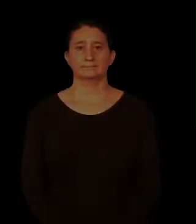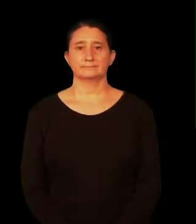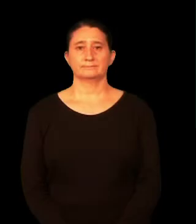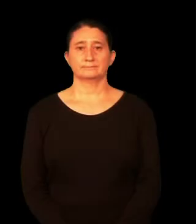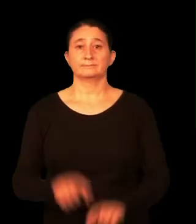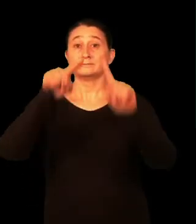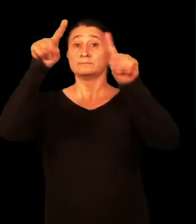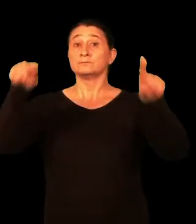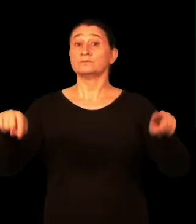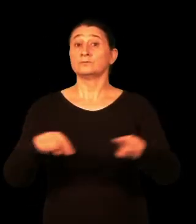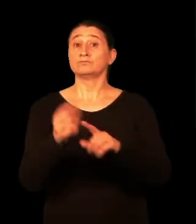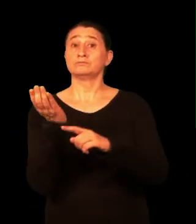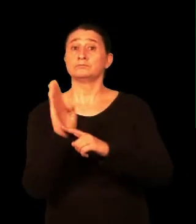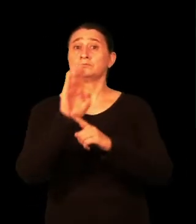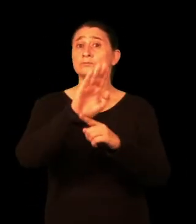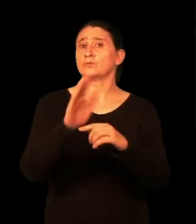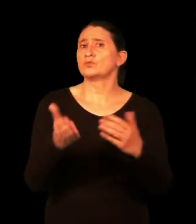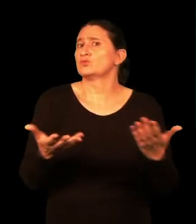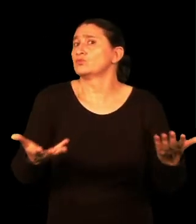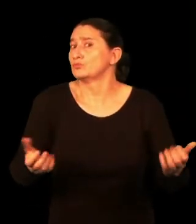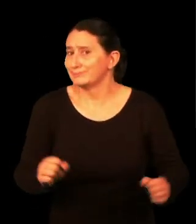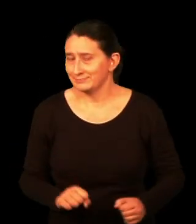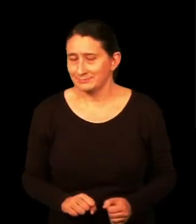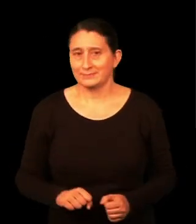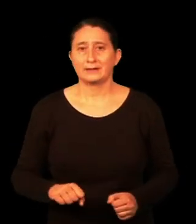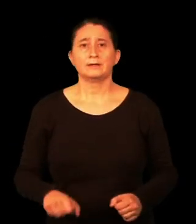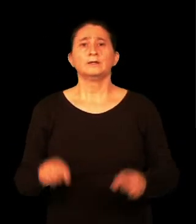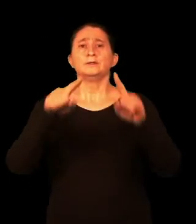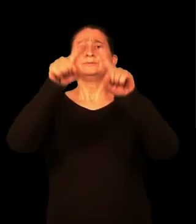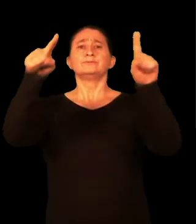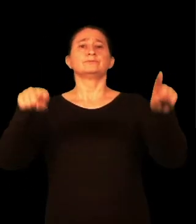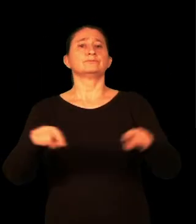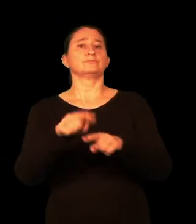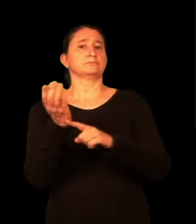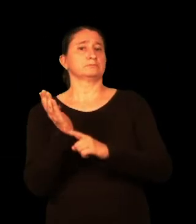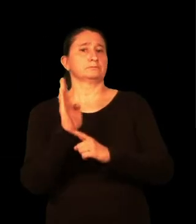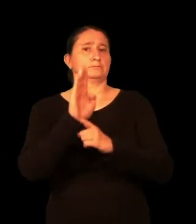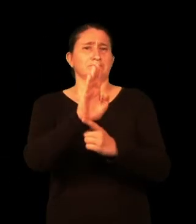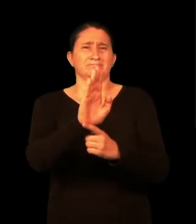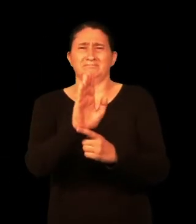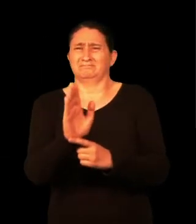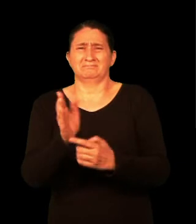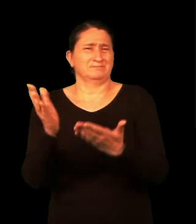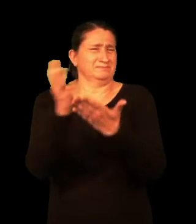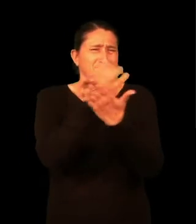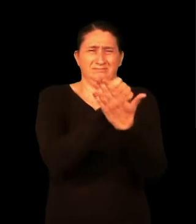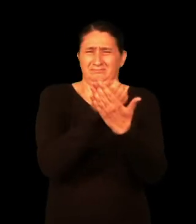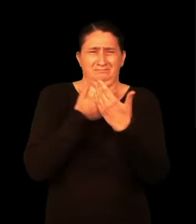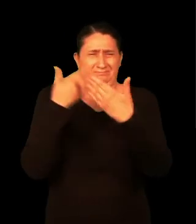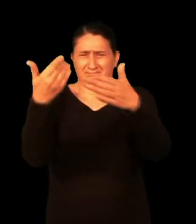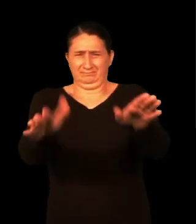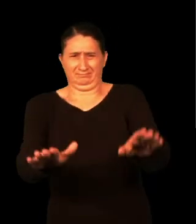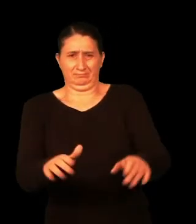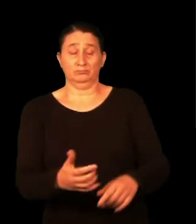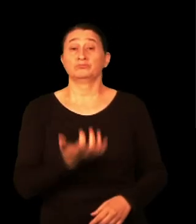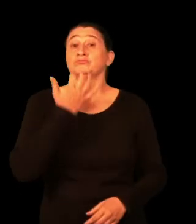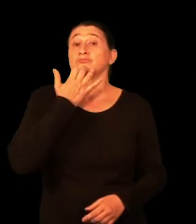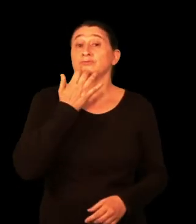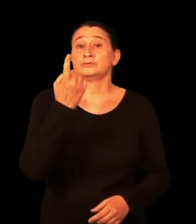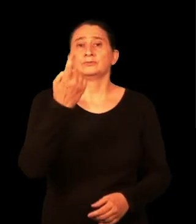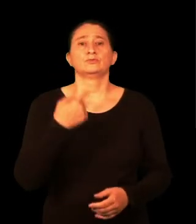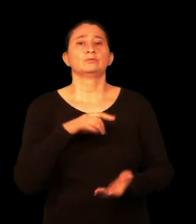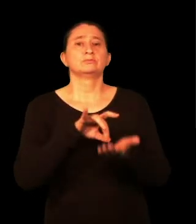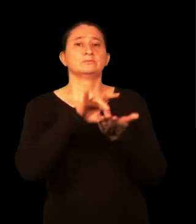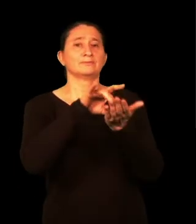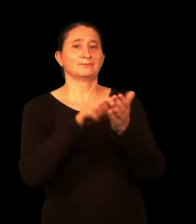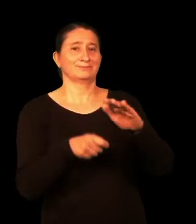Zer dokumentu aurkestitxakezu? Era guztietako dokumentuak aurkestaitezke. Adibidez, hau